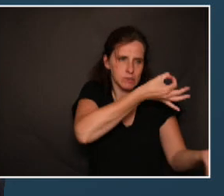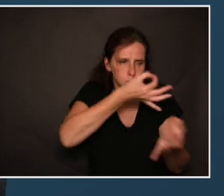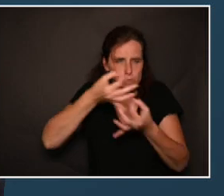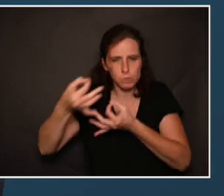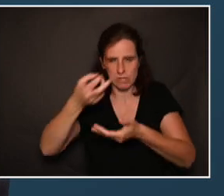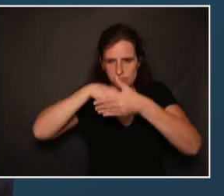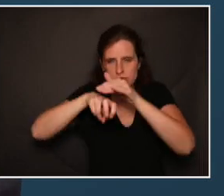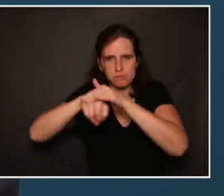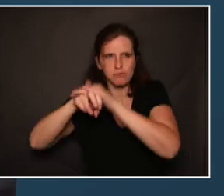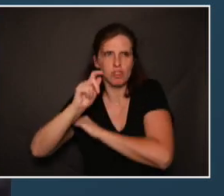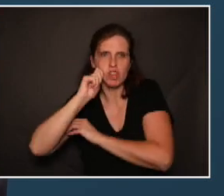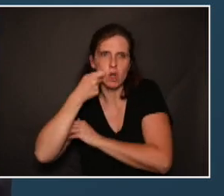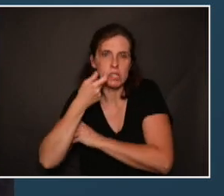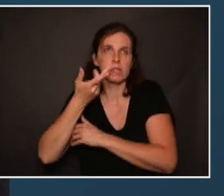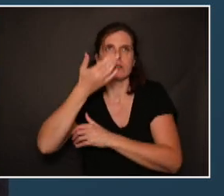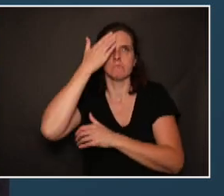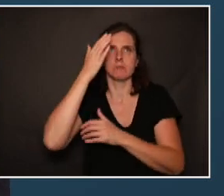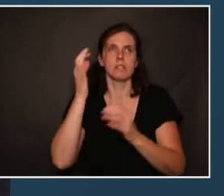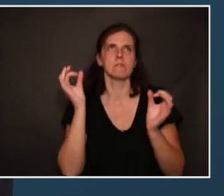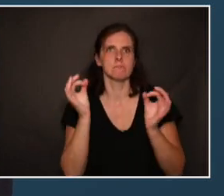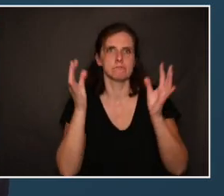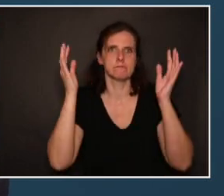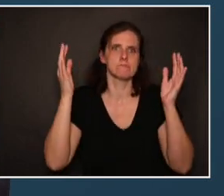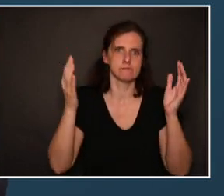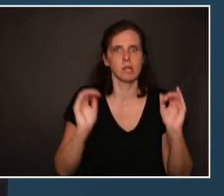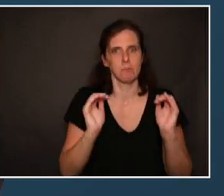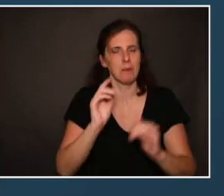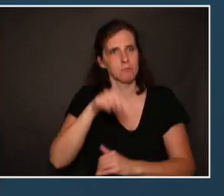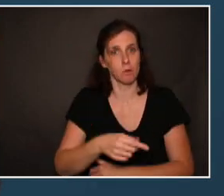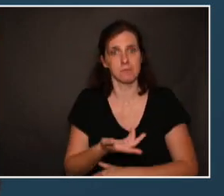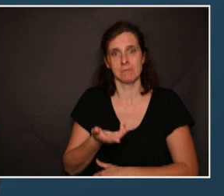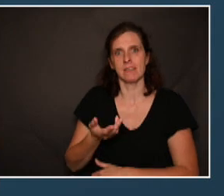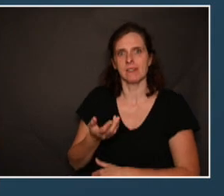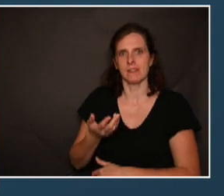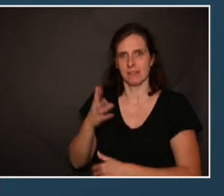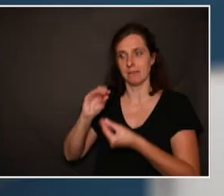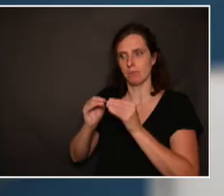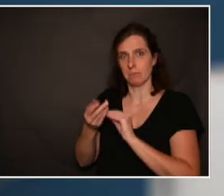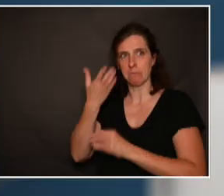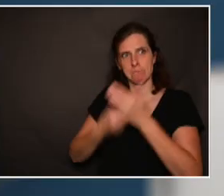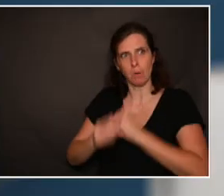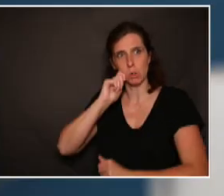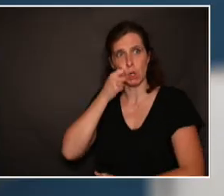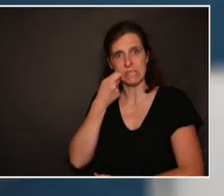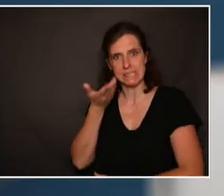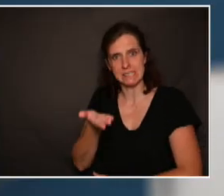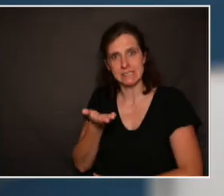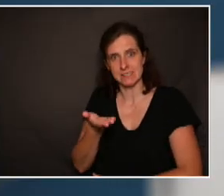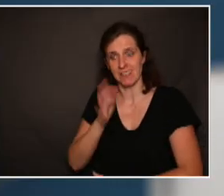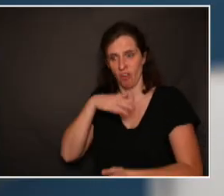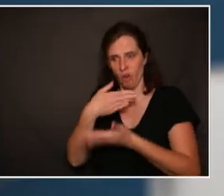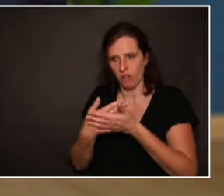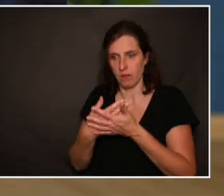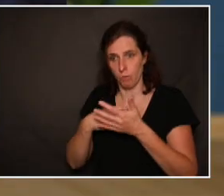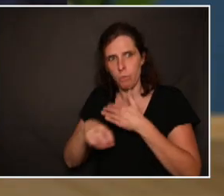dentiste. Si au moins, il y en a un, si... problème. Oui, parce que c'est difficile. C le nombre des dentistes, oui, et le rendez-vous chez les